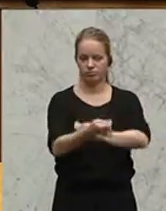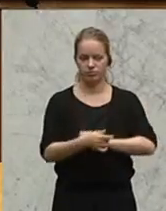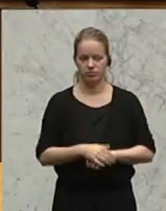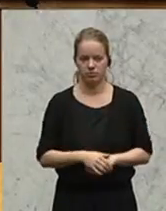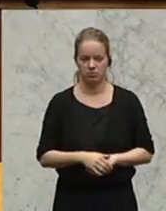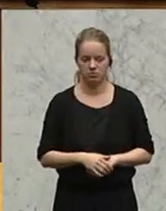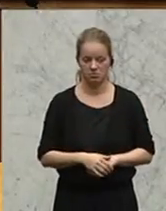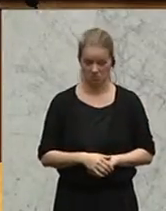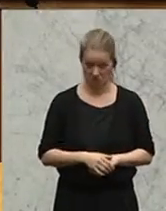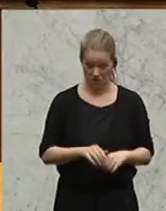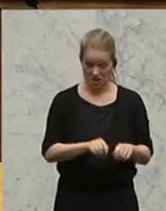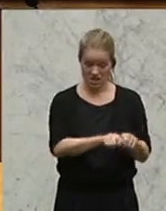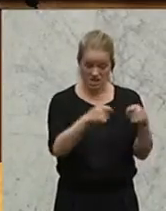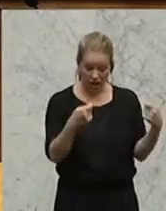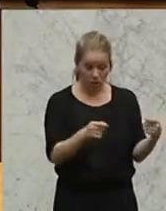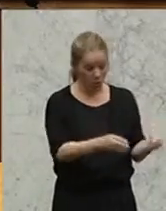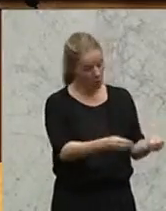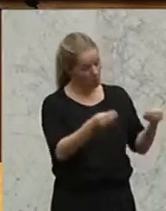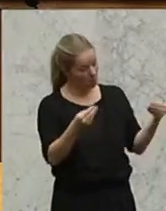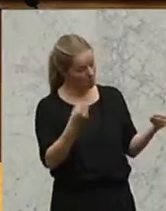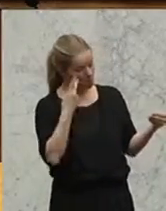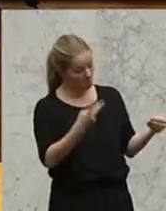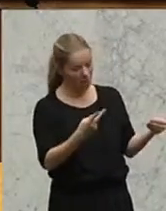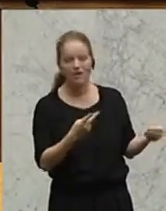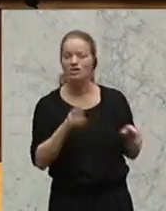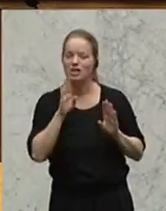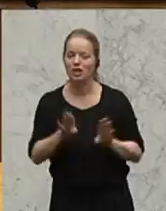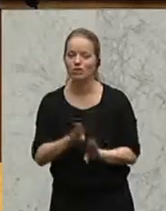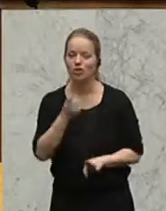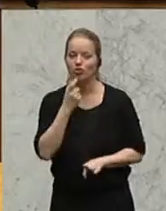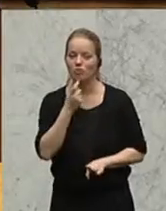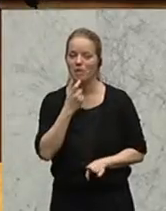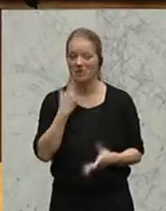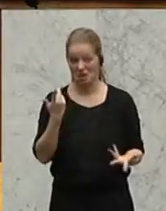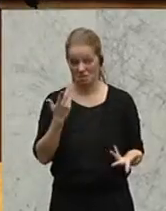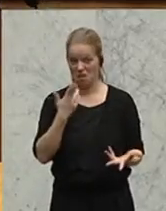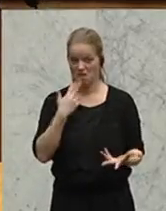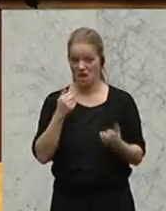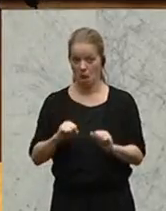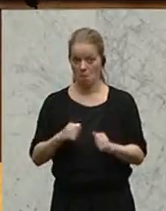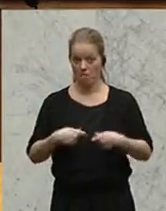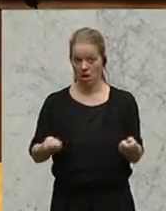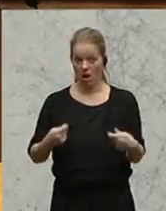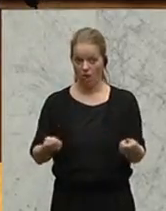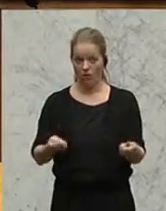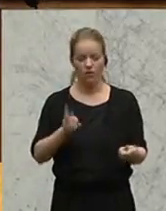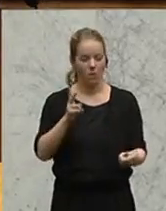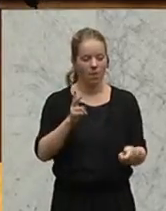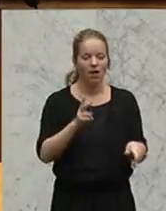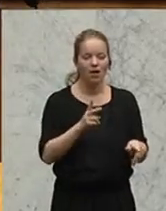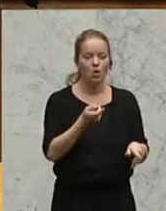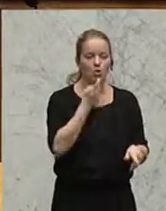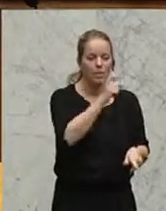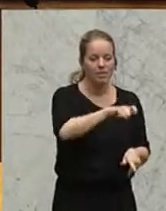greifen zur Zeitung und eines der Haupteinnahmequellen des VKI ist die Zeitschrift Konsument. Immer mehr Konsumentinnen und Konsumenten informieren sich im Internet